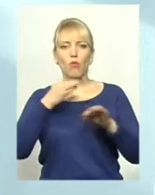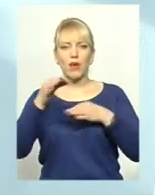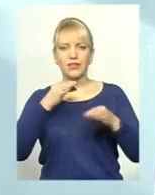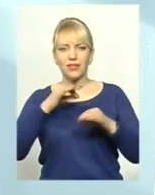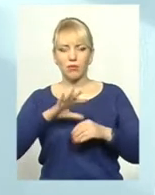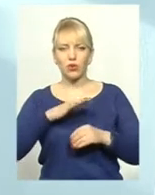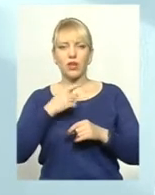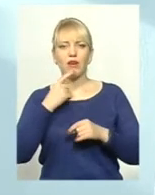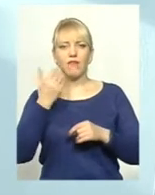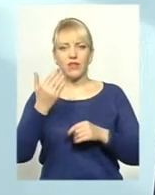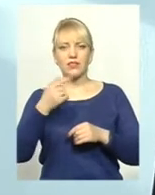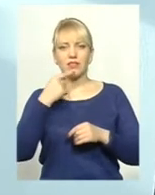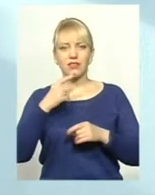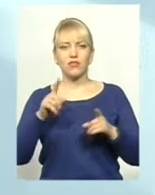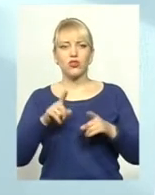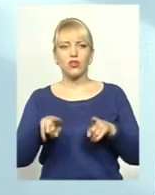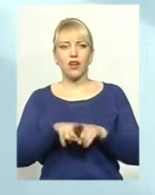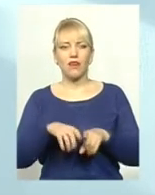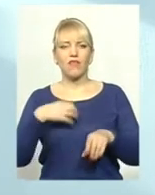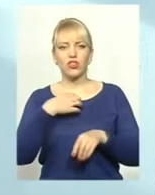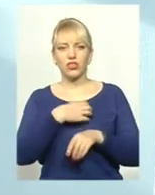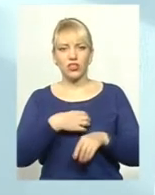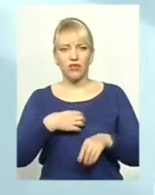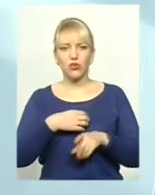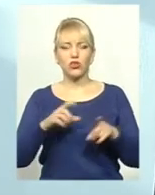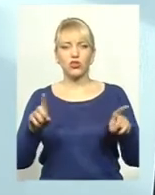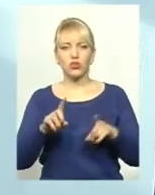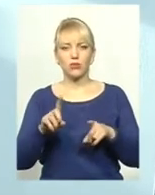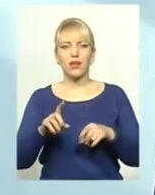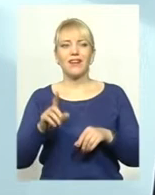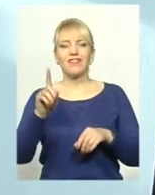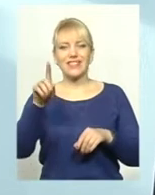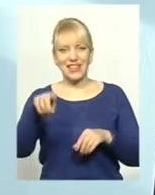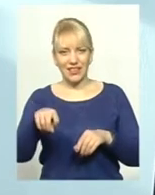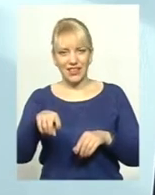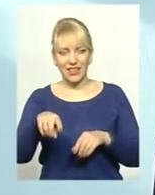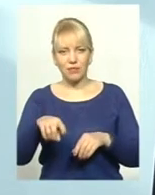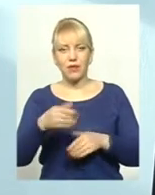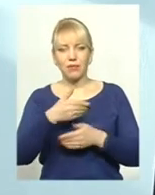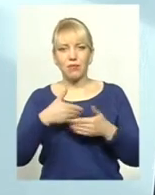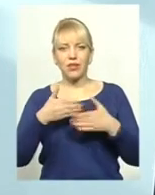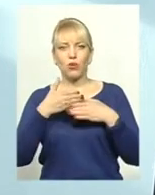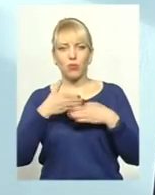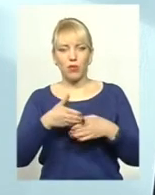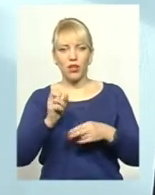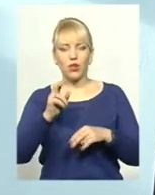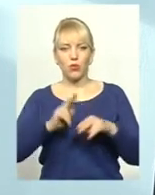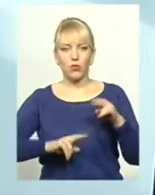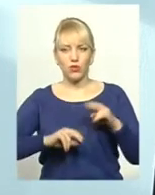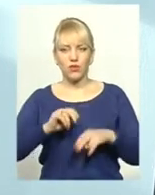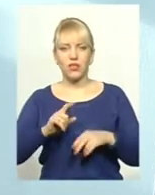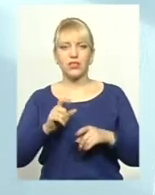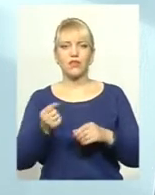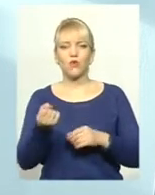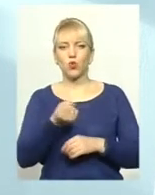сказав, що дуже важливо, щоб ми допомагали у будівництві, ми допомагали в